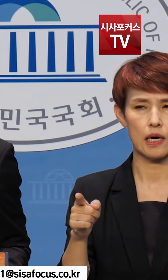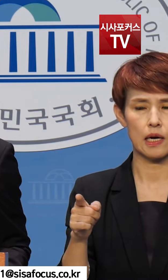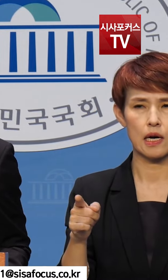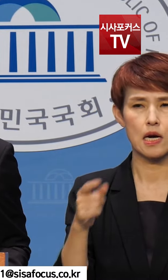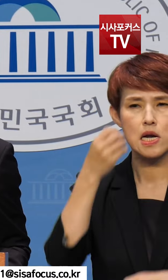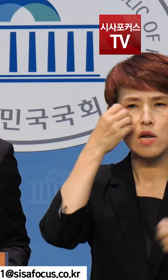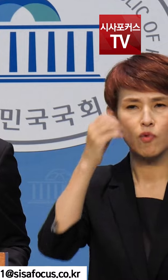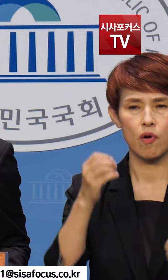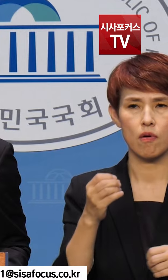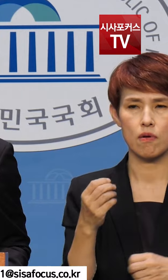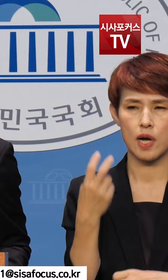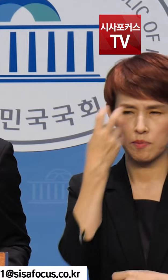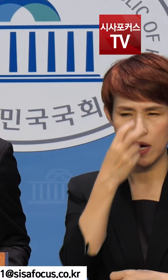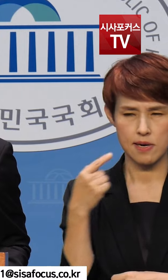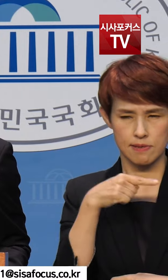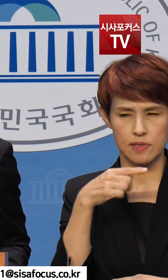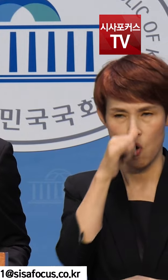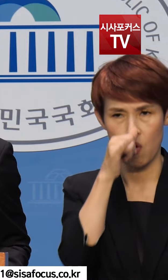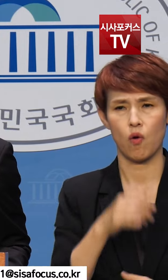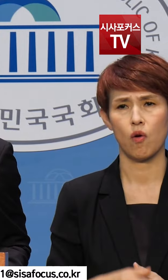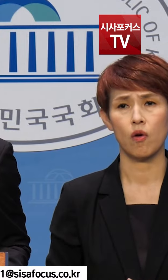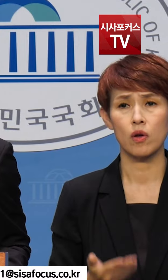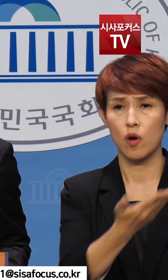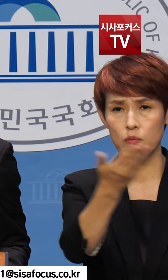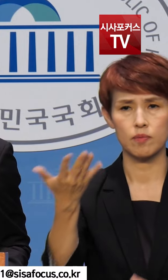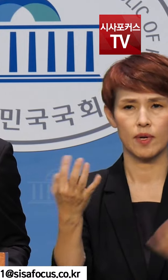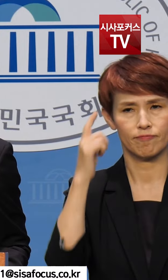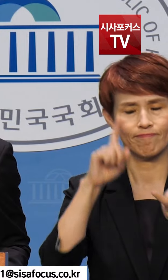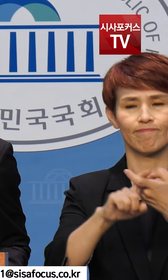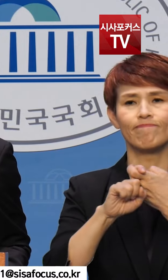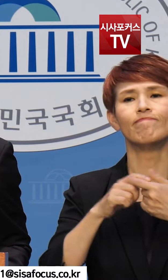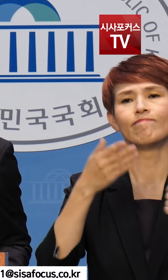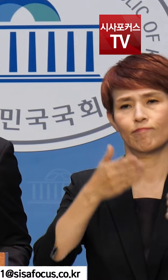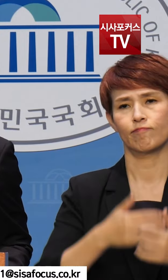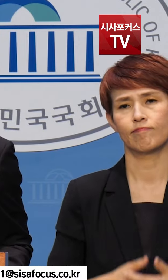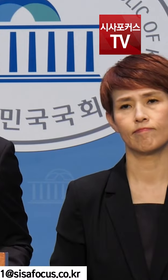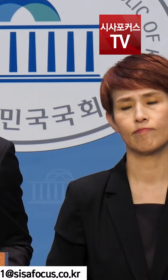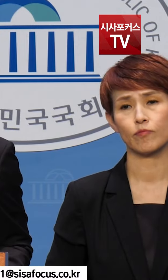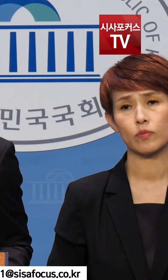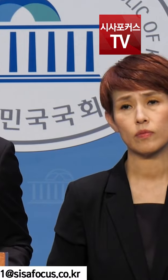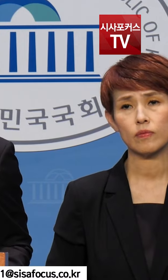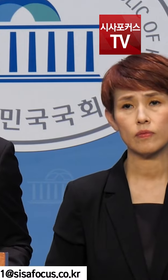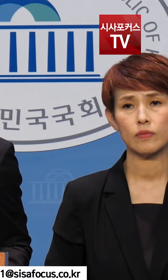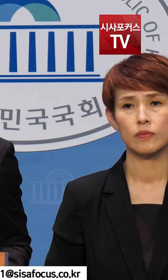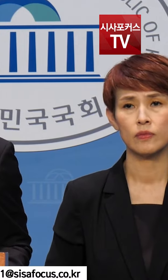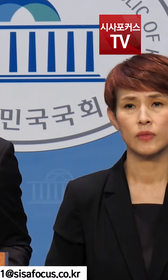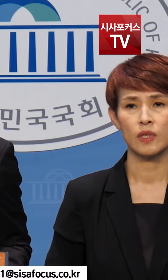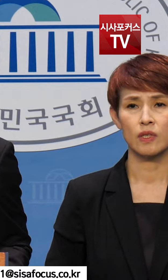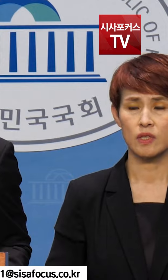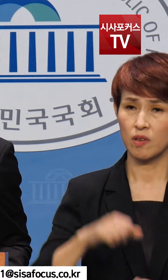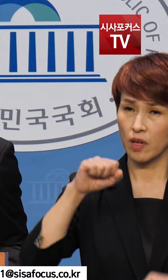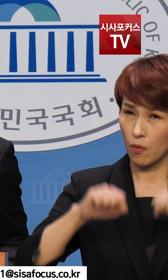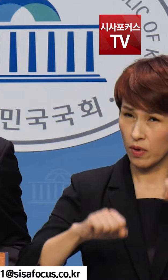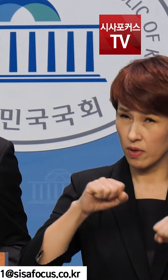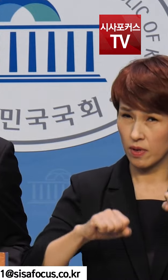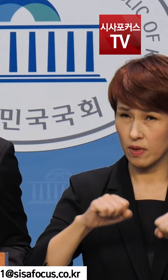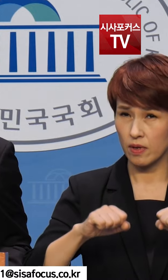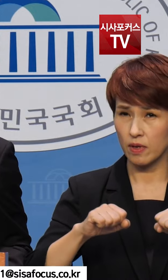이해할 수가 없을 것 같습니다. 언론인 여러분께서 많이 관심을 가져주시고 특별히 이런 일련의 행위들이